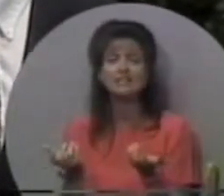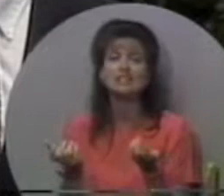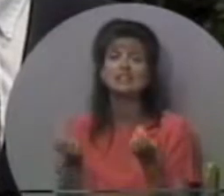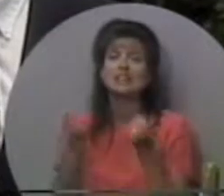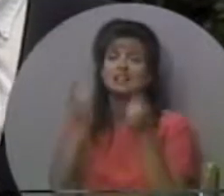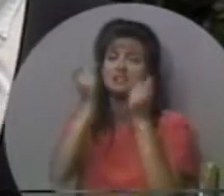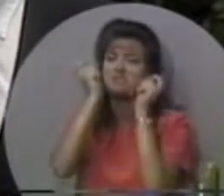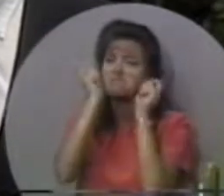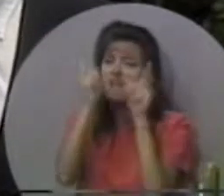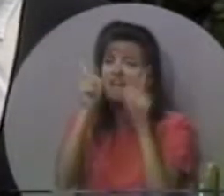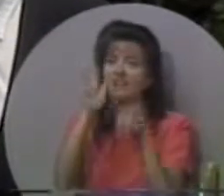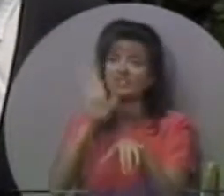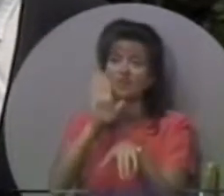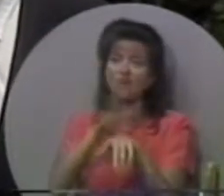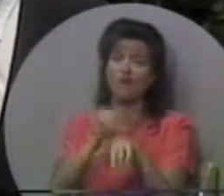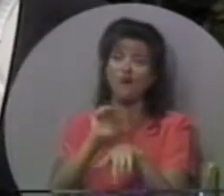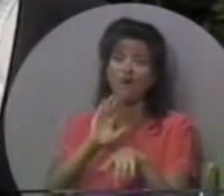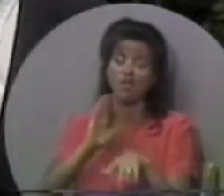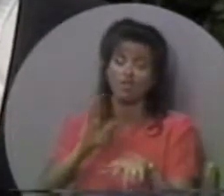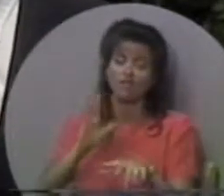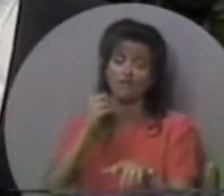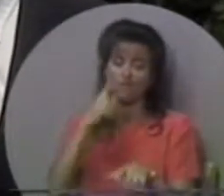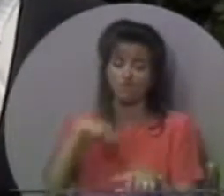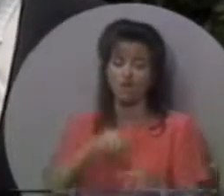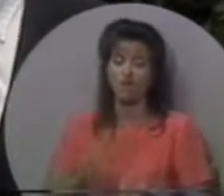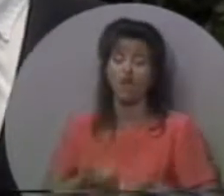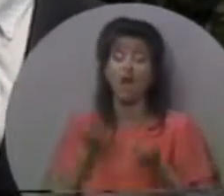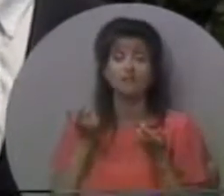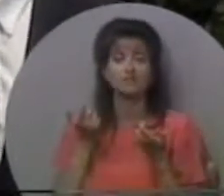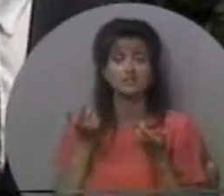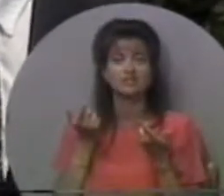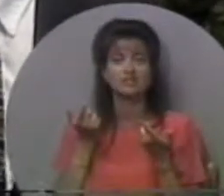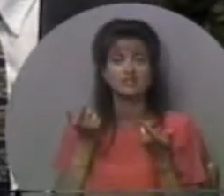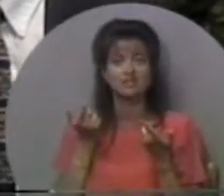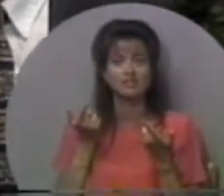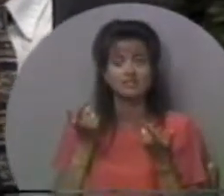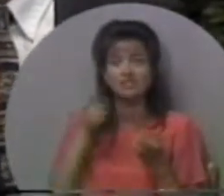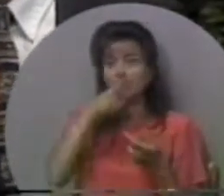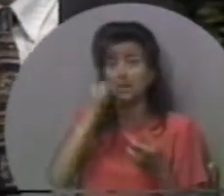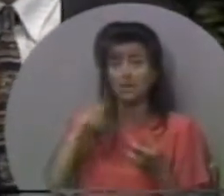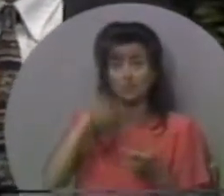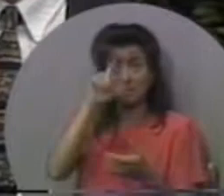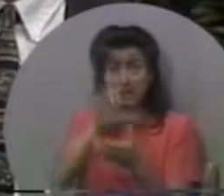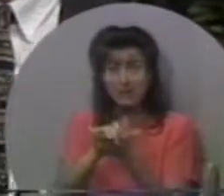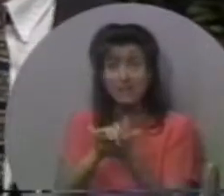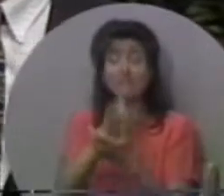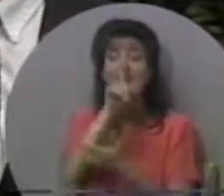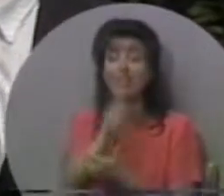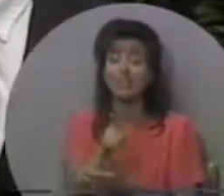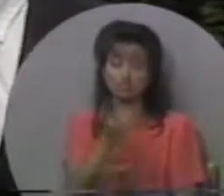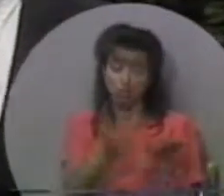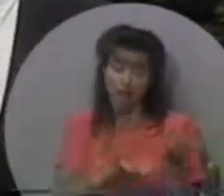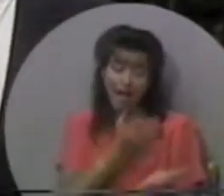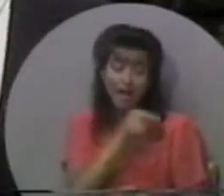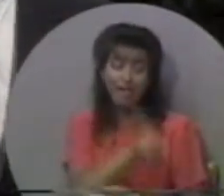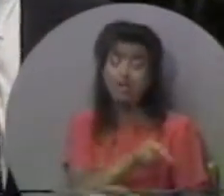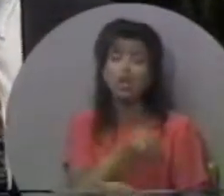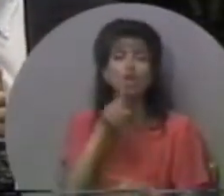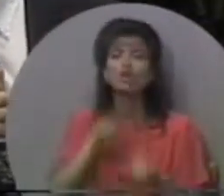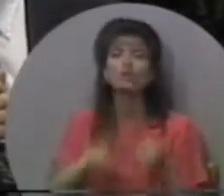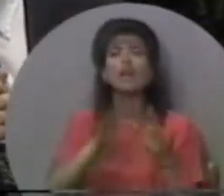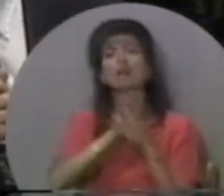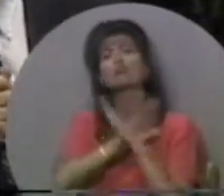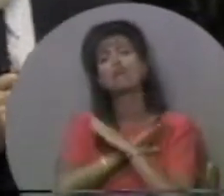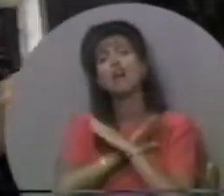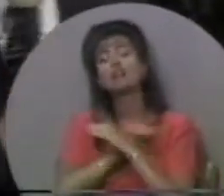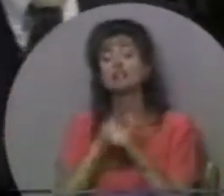маємо такий неймовірний поклик на наше життя. Тому що ми віримо в буквальне пекло. Ми